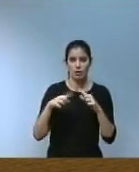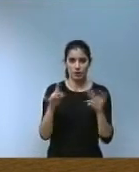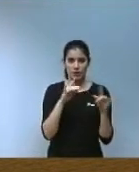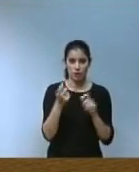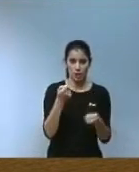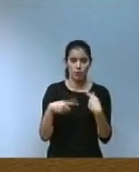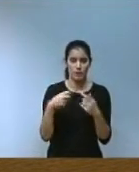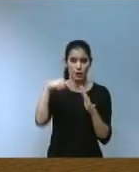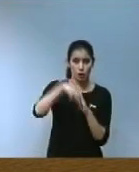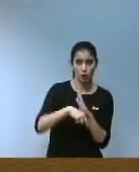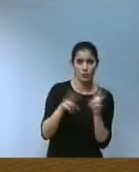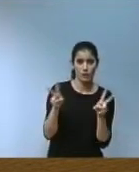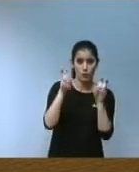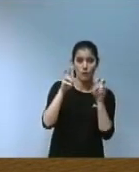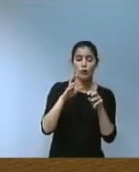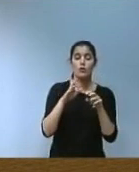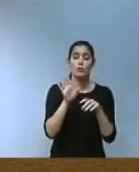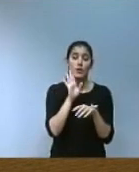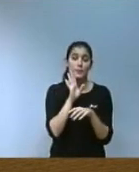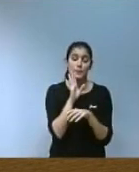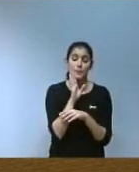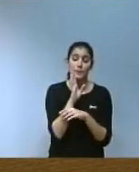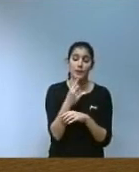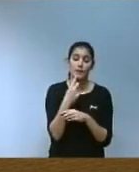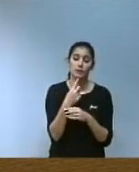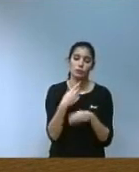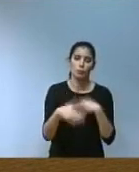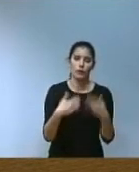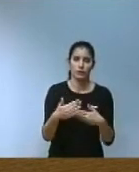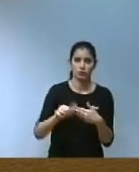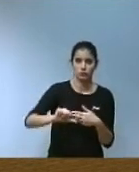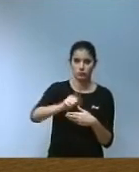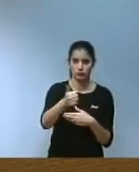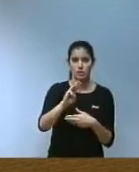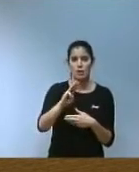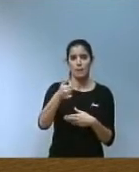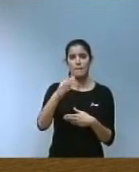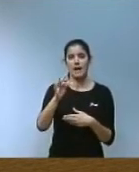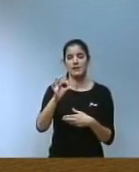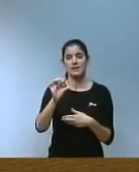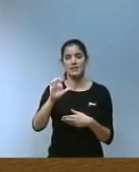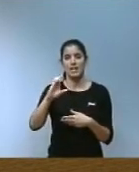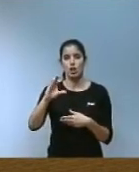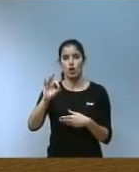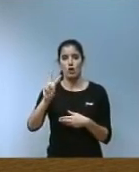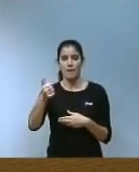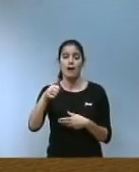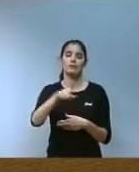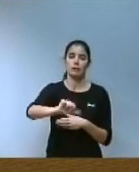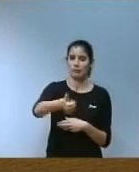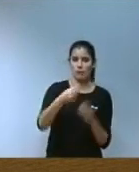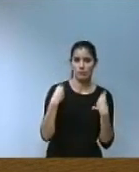atenent al que s'ha posat de manifest en el procés de l'elaboració i aprovació del PAT-SECOVA aquesta per fi